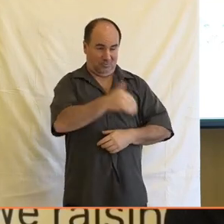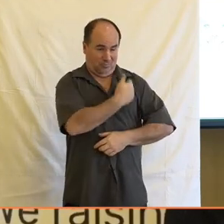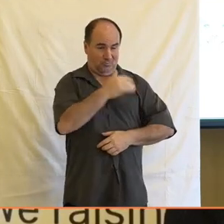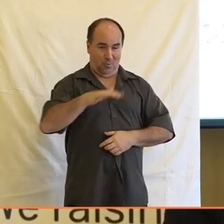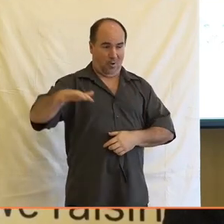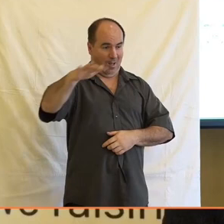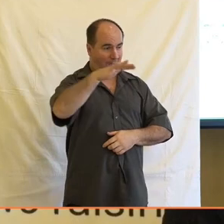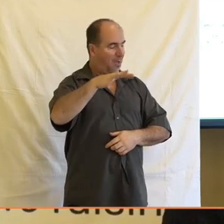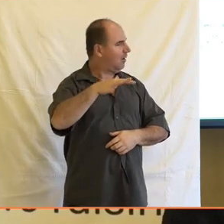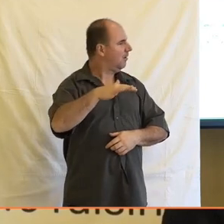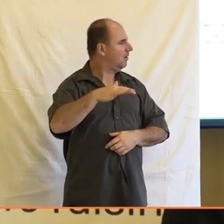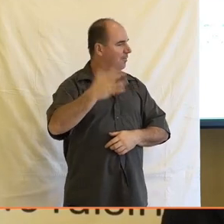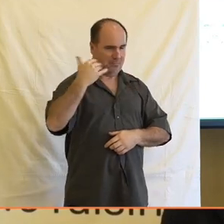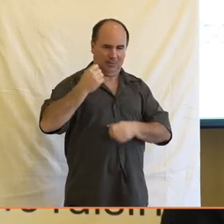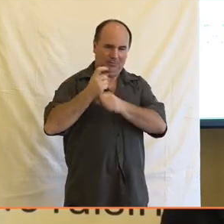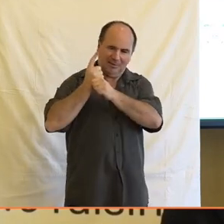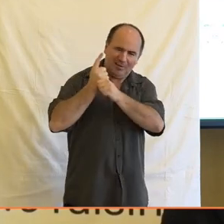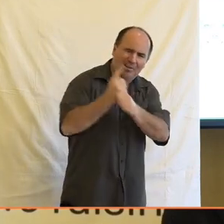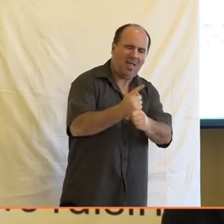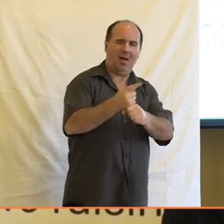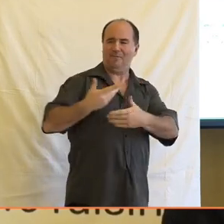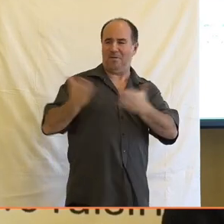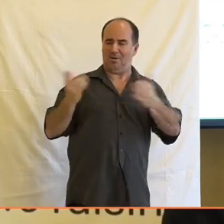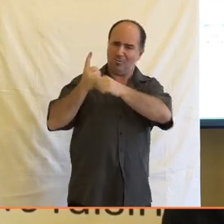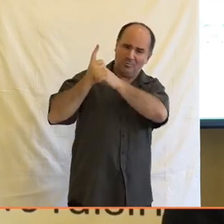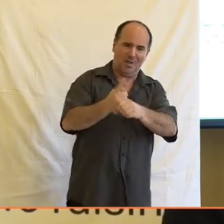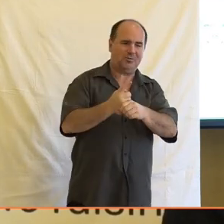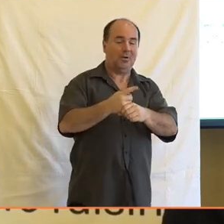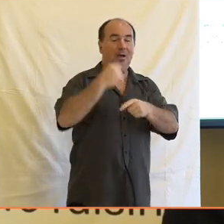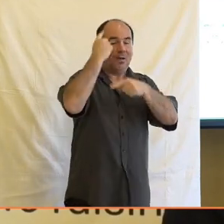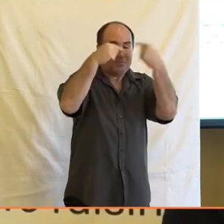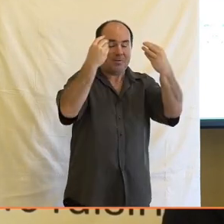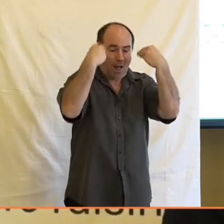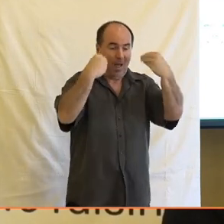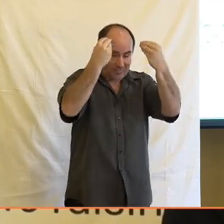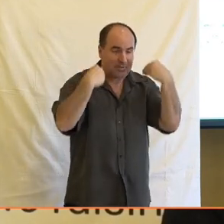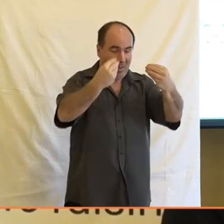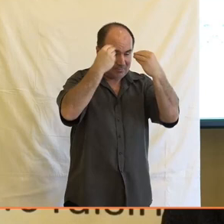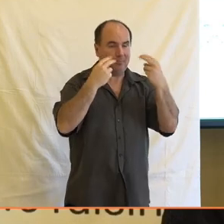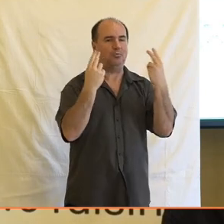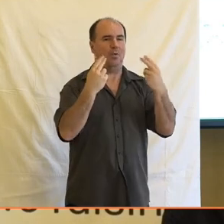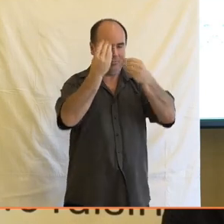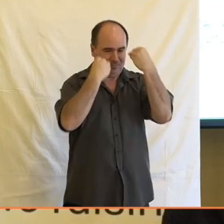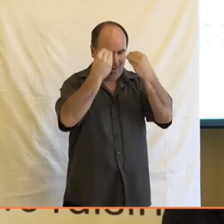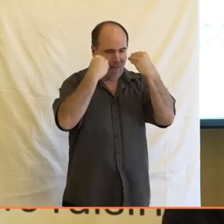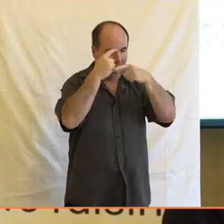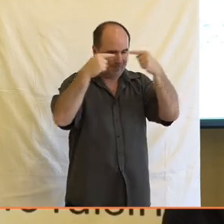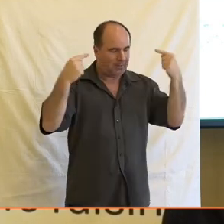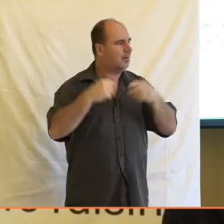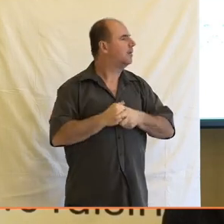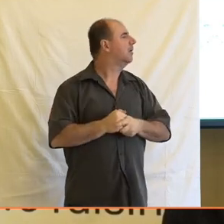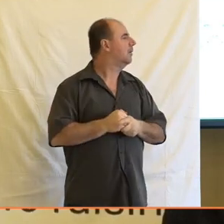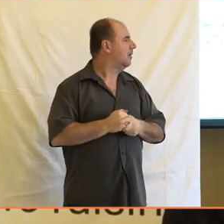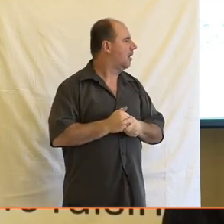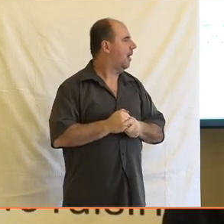neustále byl ten obrovský tlak zejména na tu vzdělávací část, tak velmi významně uniká, vlastně dneska sklízíme to ovoce,